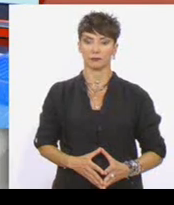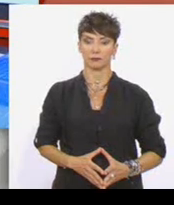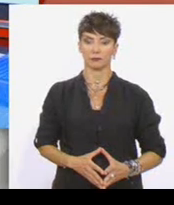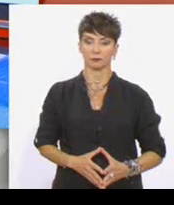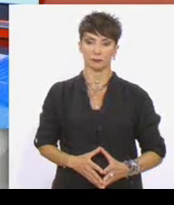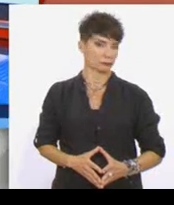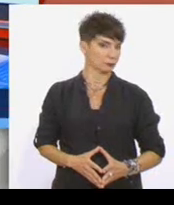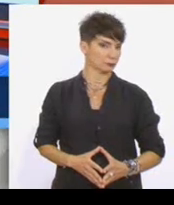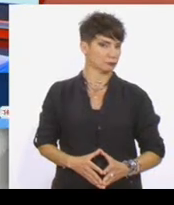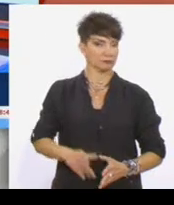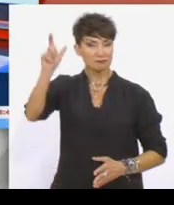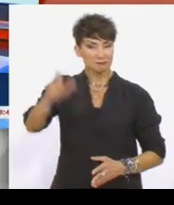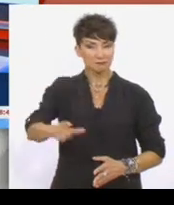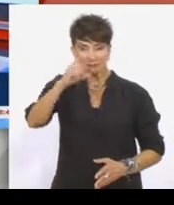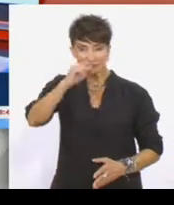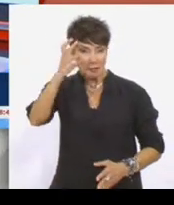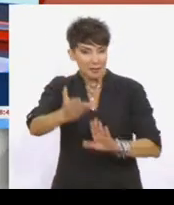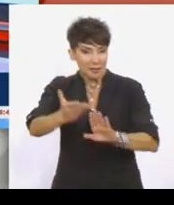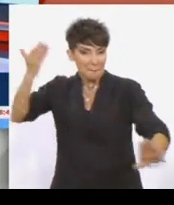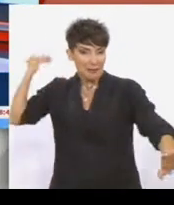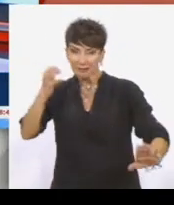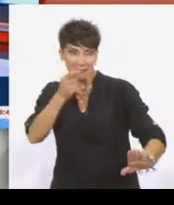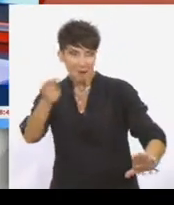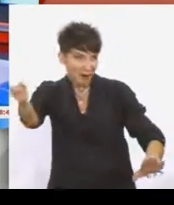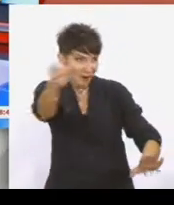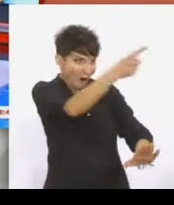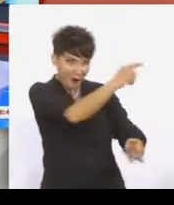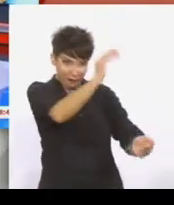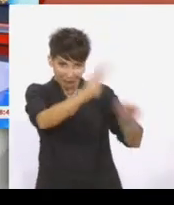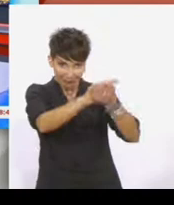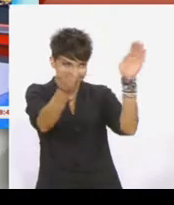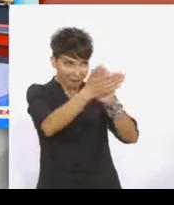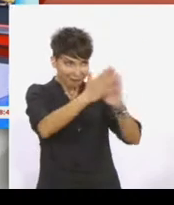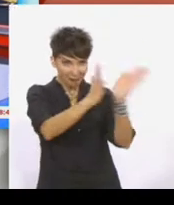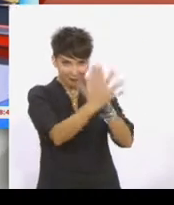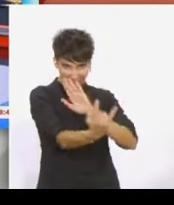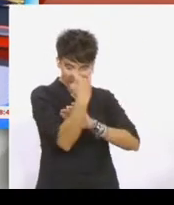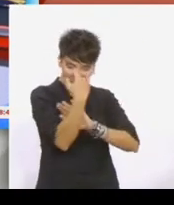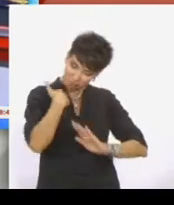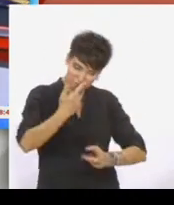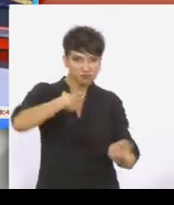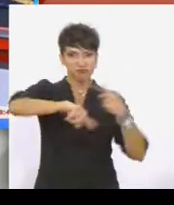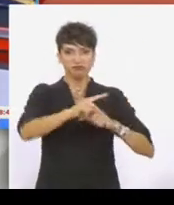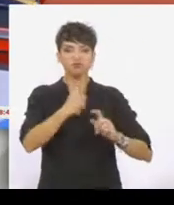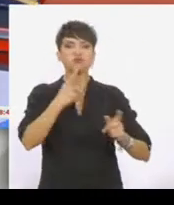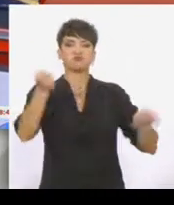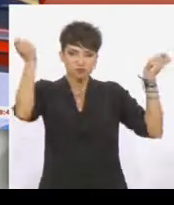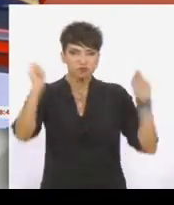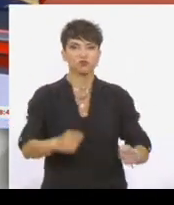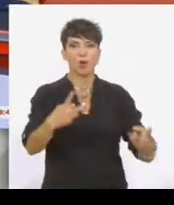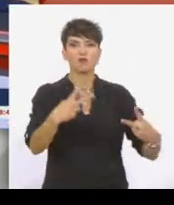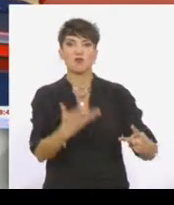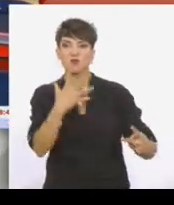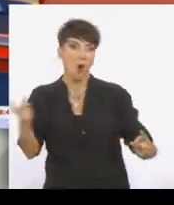Πράξη κάνει τις απειλές του ο Πούτιν αποφασίζοντας να διακόψει την παροχή φυσικού αερίου σε ευρωπαϊκές χώρες λόγω της